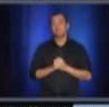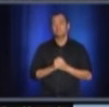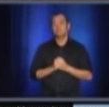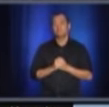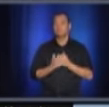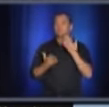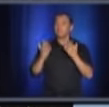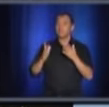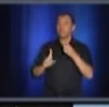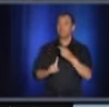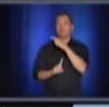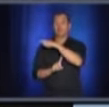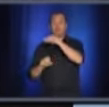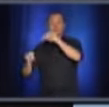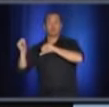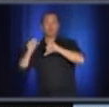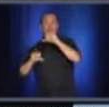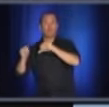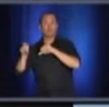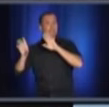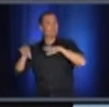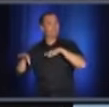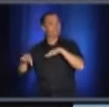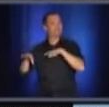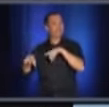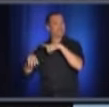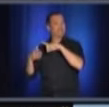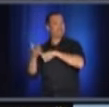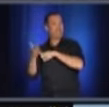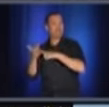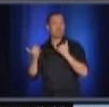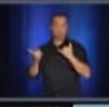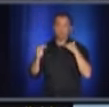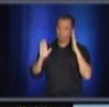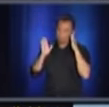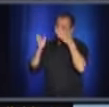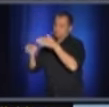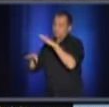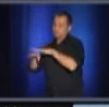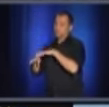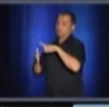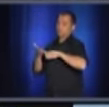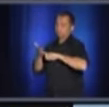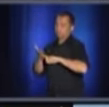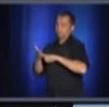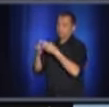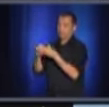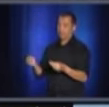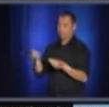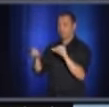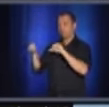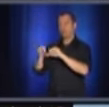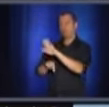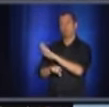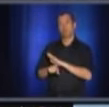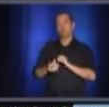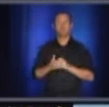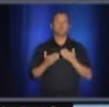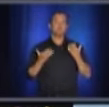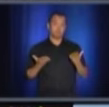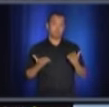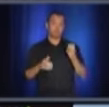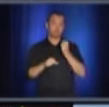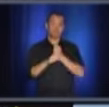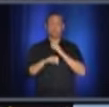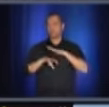terminé, il y a eu un effort là-dessus, mais je vous dirais que globalement, on est en train de travailler sur la logistique